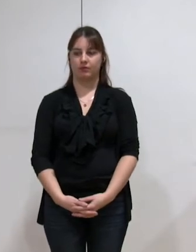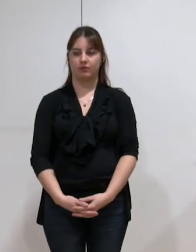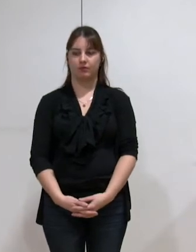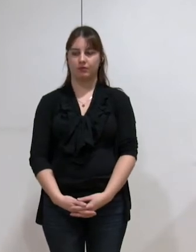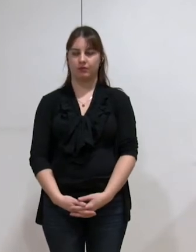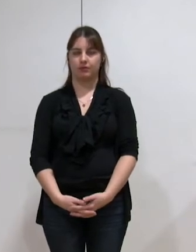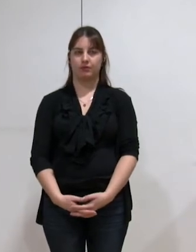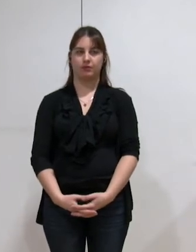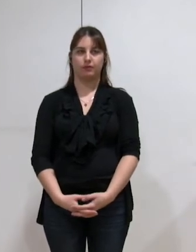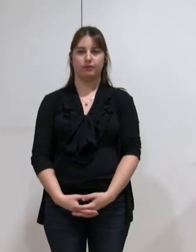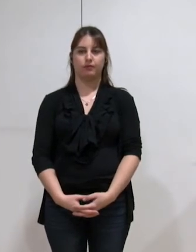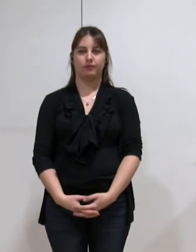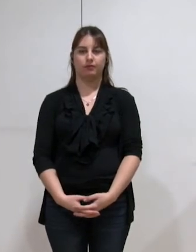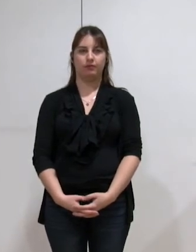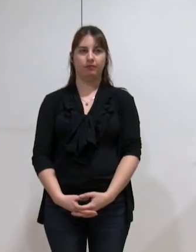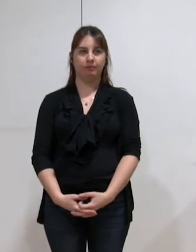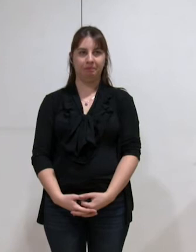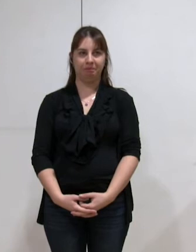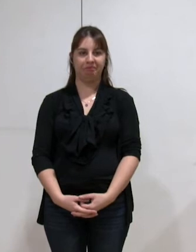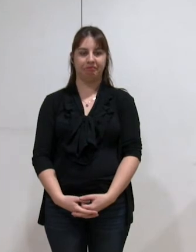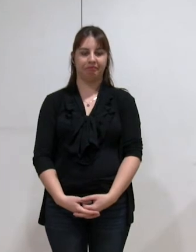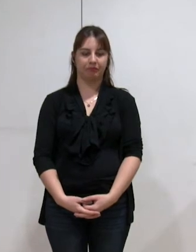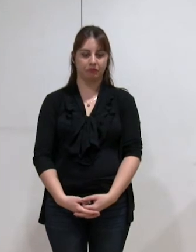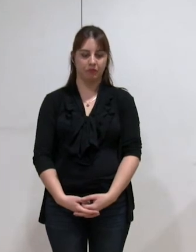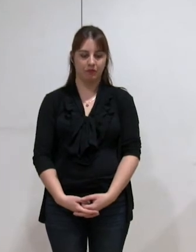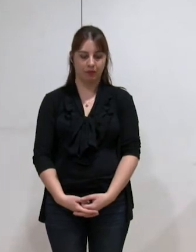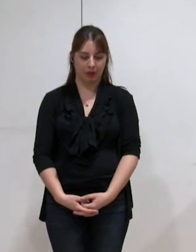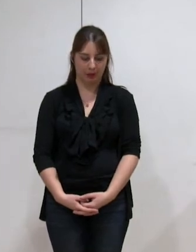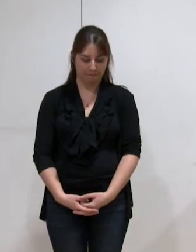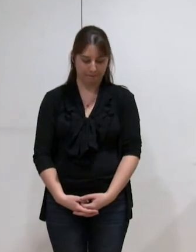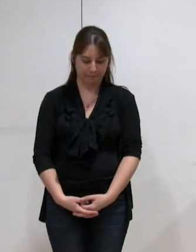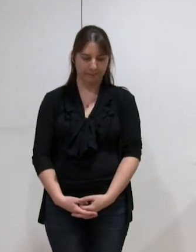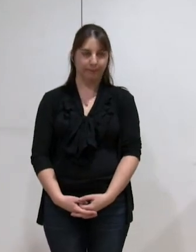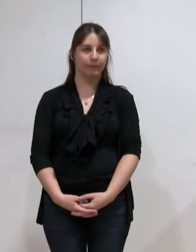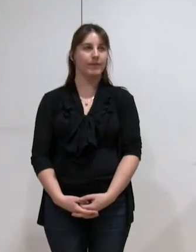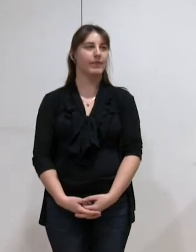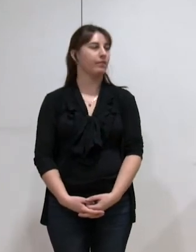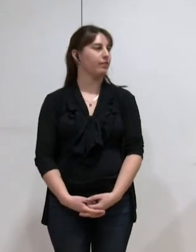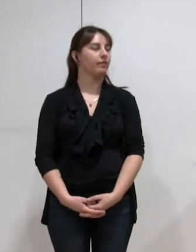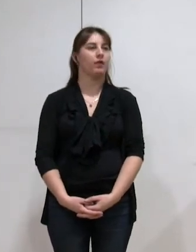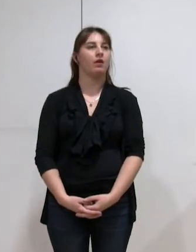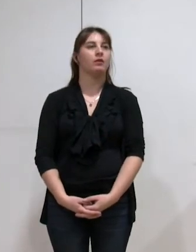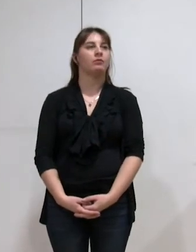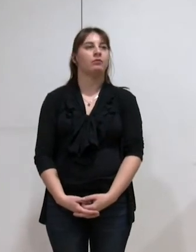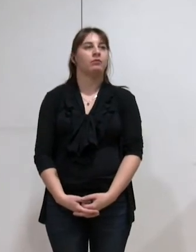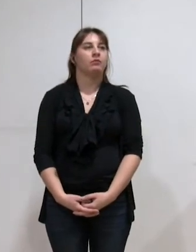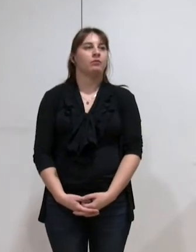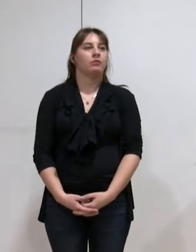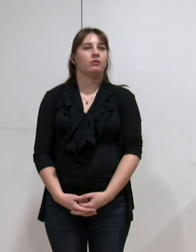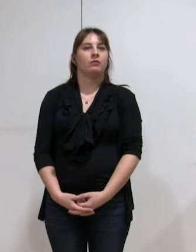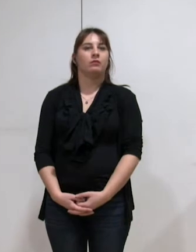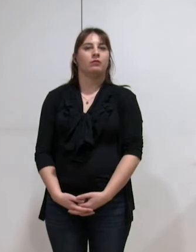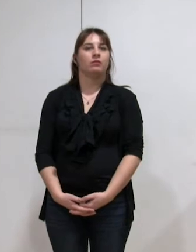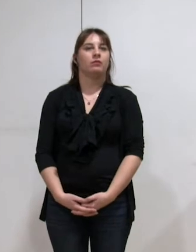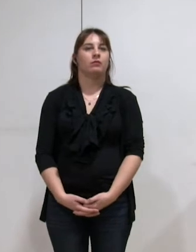Jeanne Jordanoff. Olivier Noblecourt donne pouvoir à Mme Jordanoff pour la soirée. Jérôme Safar donne pouvoir